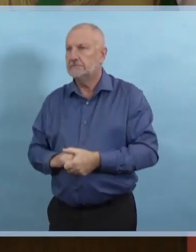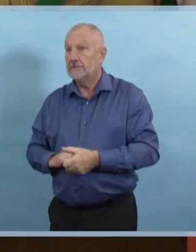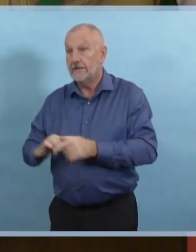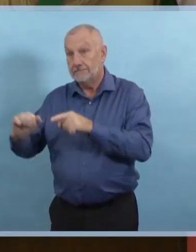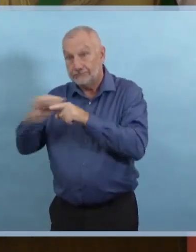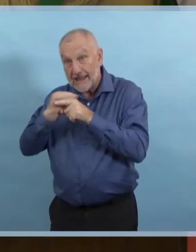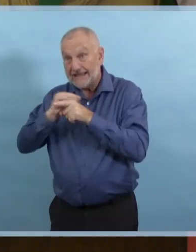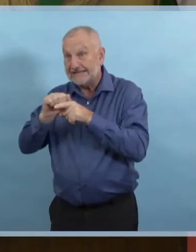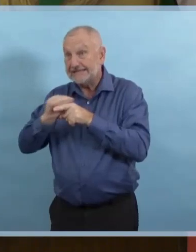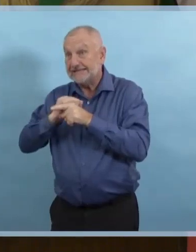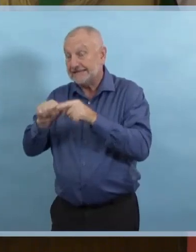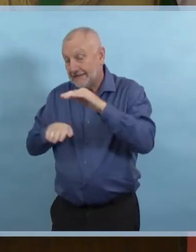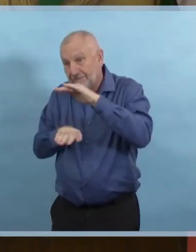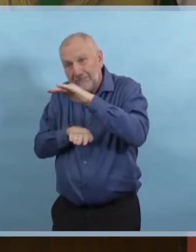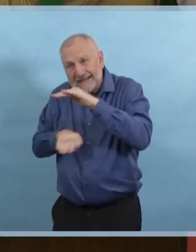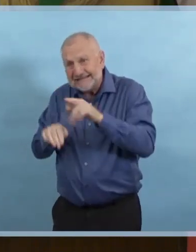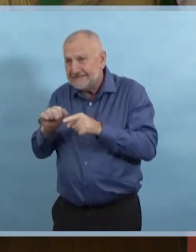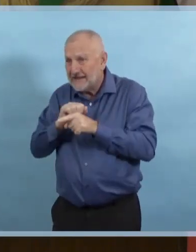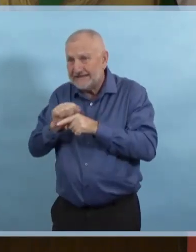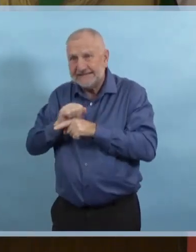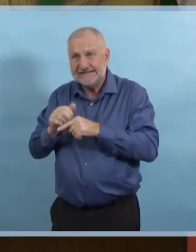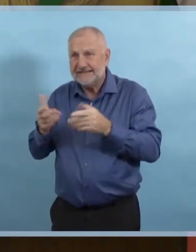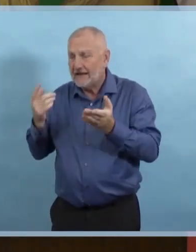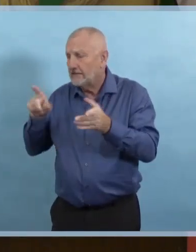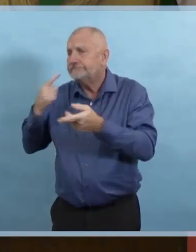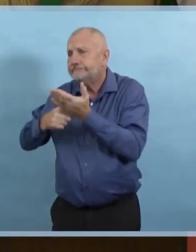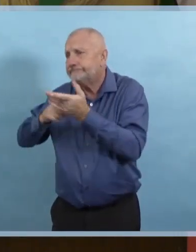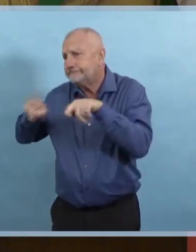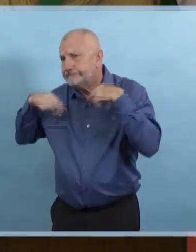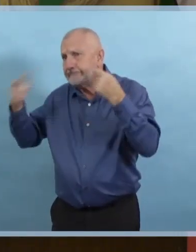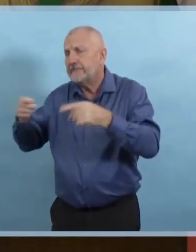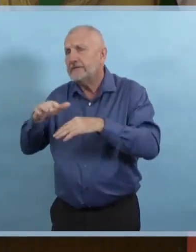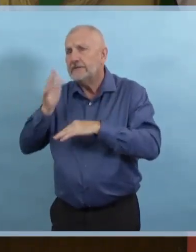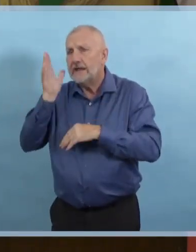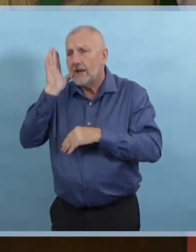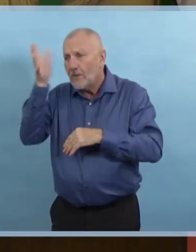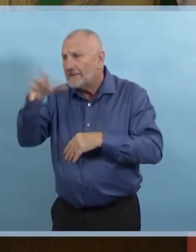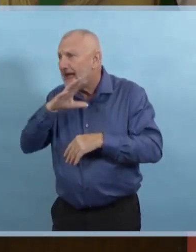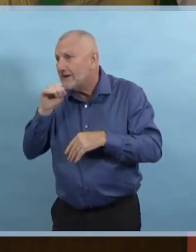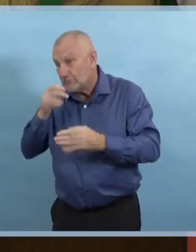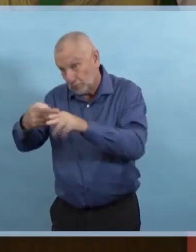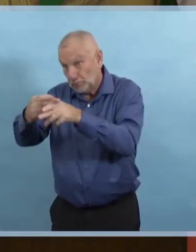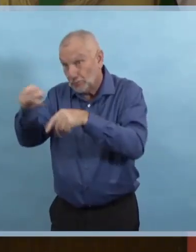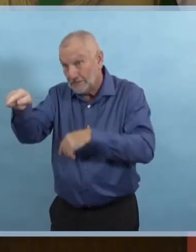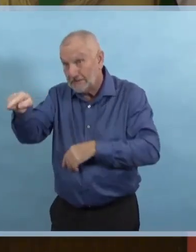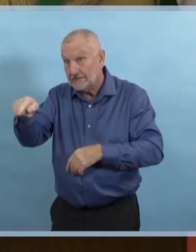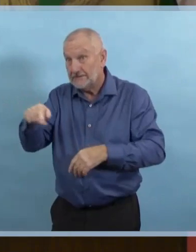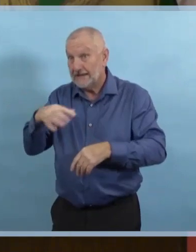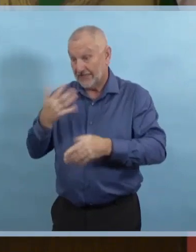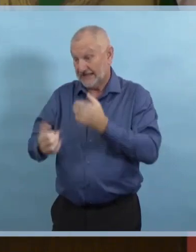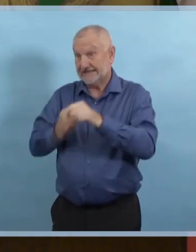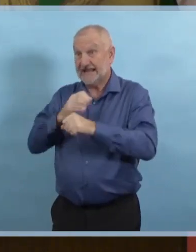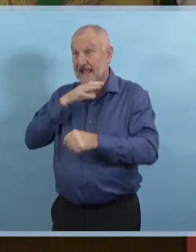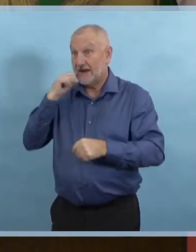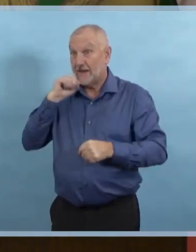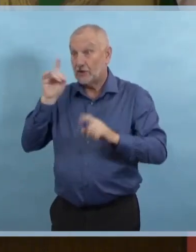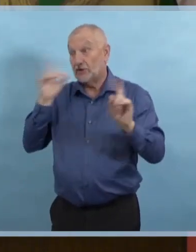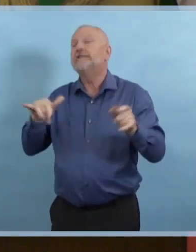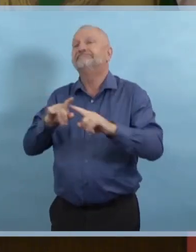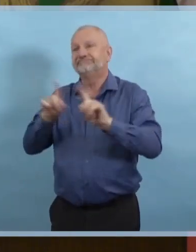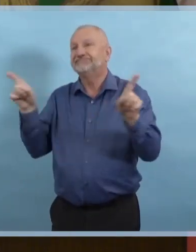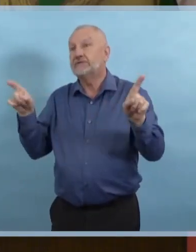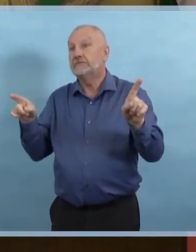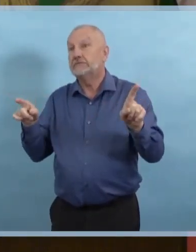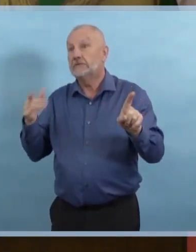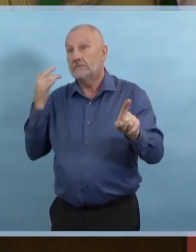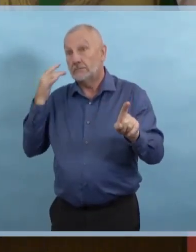différent cette année. Si vous vous sentez bien, si vous pensez pouvoir sortir sans faire